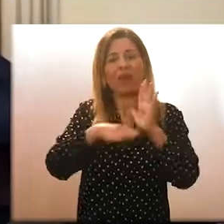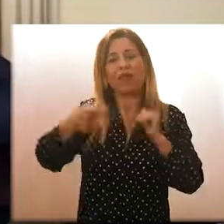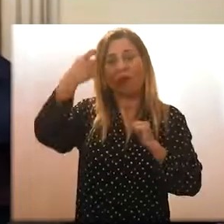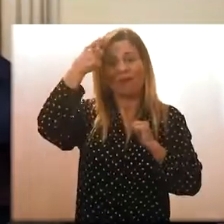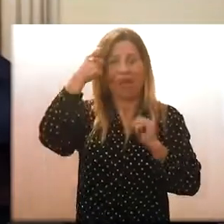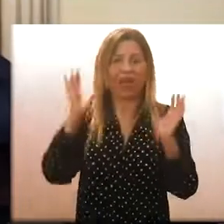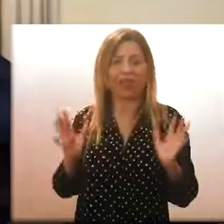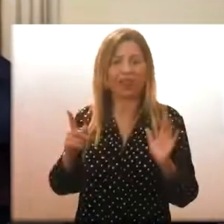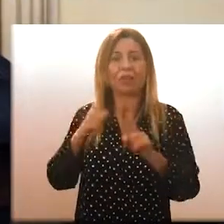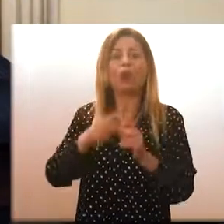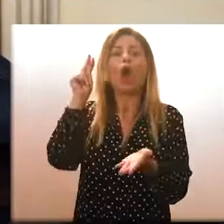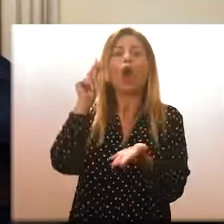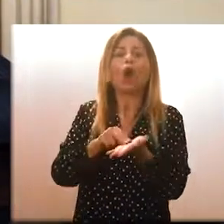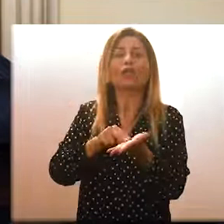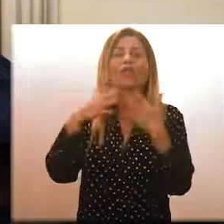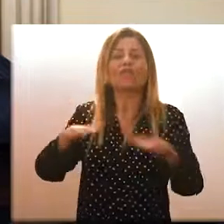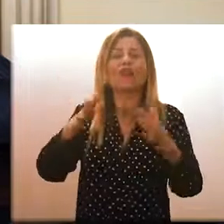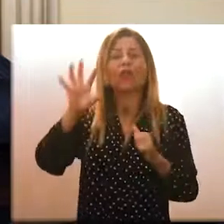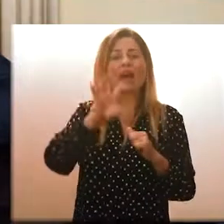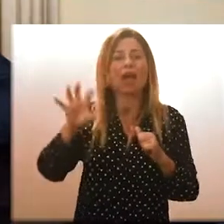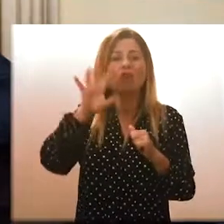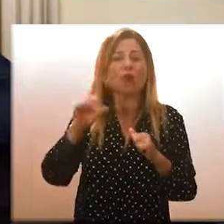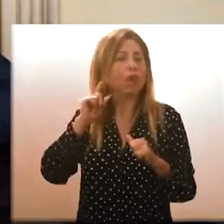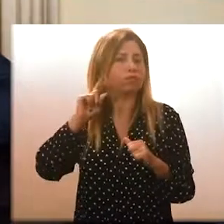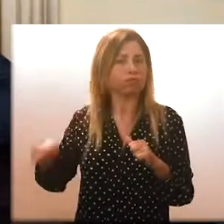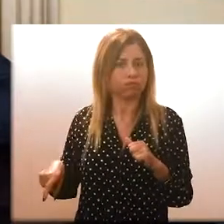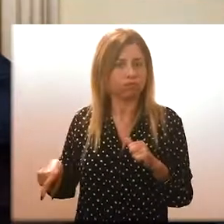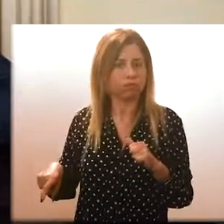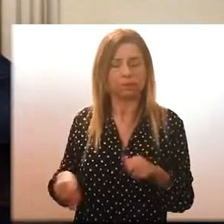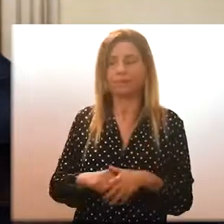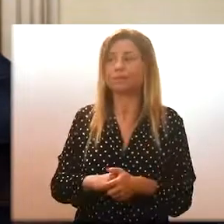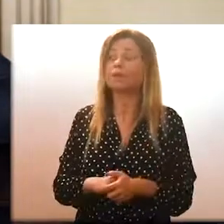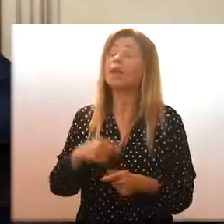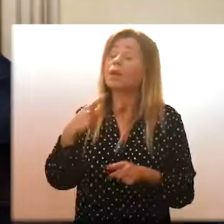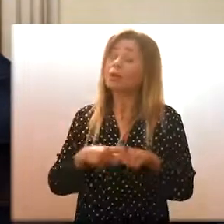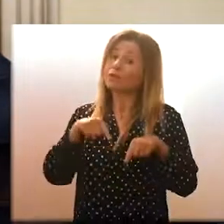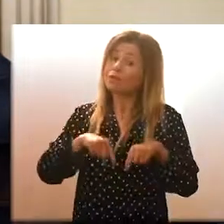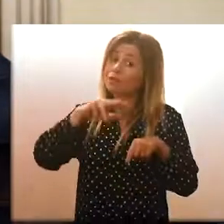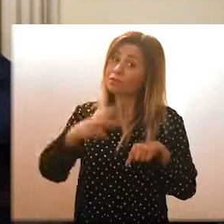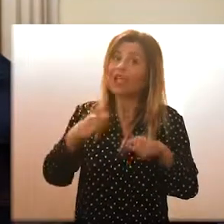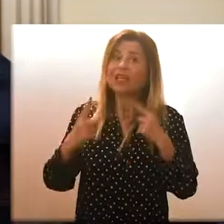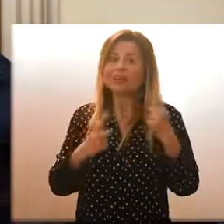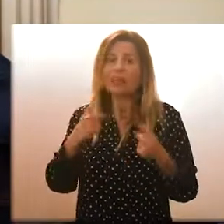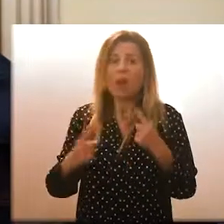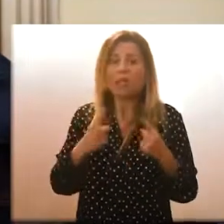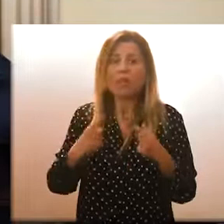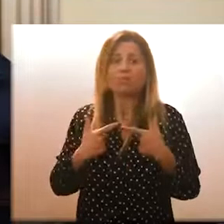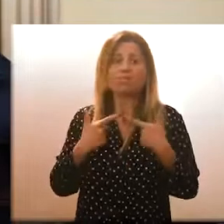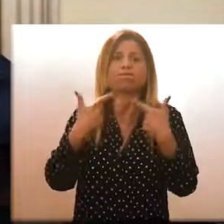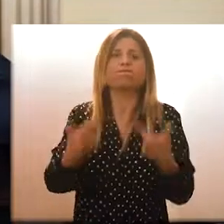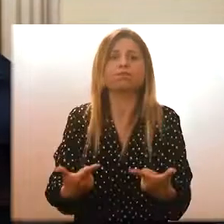delle ordinanze regionali. La terza considerazione che faccio è che questa situazione va a discapito